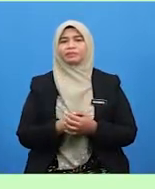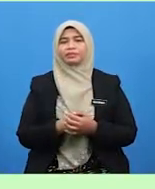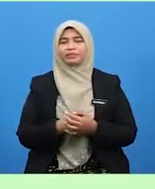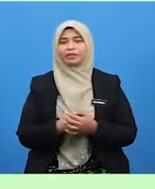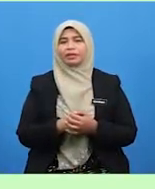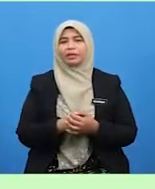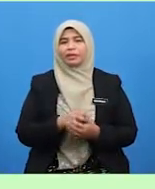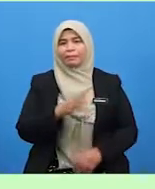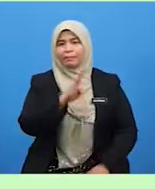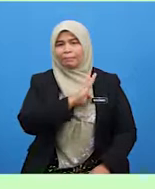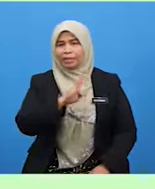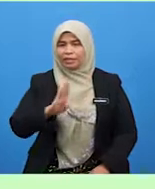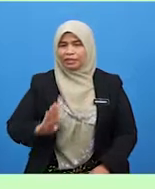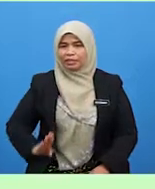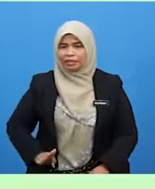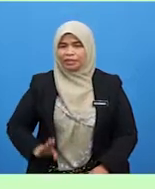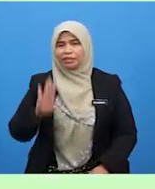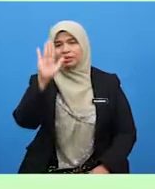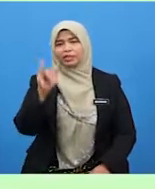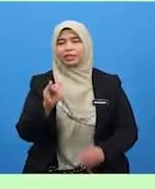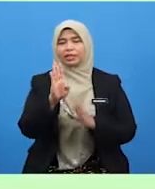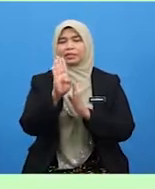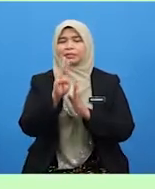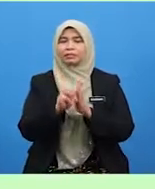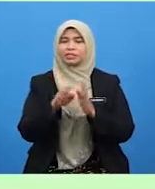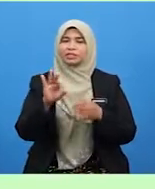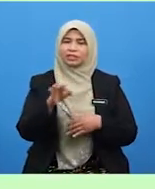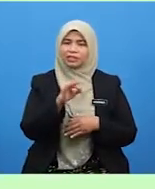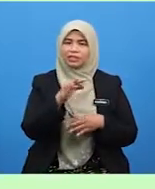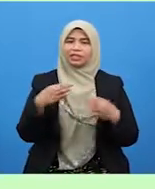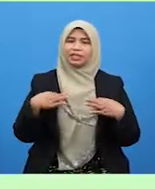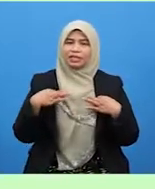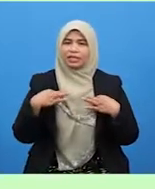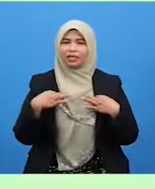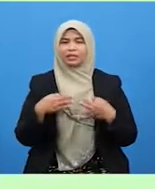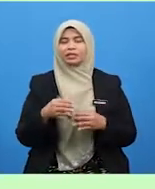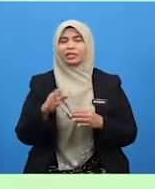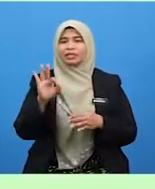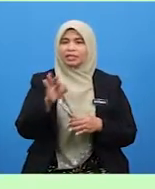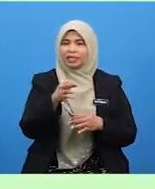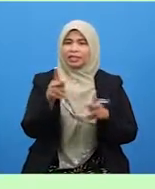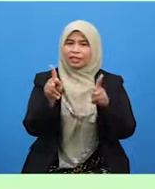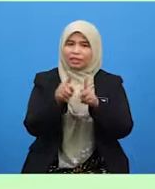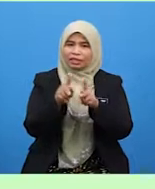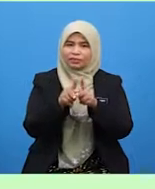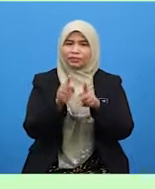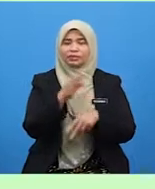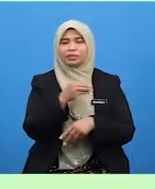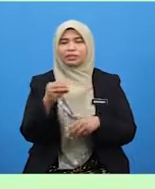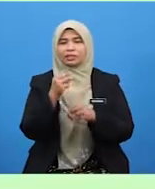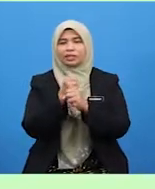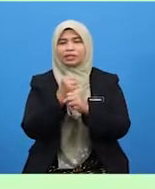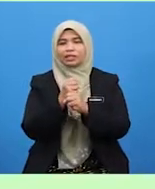baginda yang menjahit kainnya, menjahit kasutnya dan